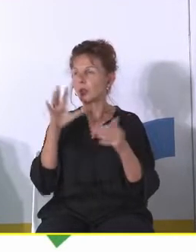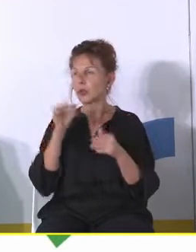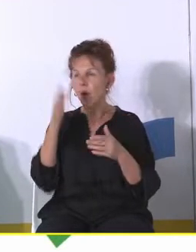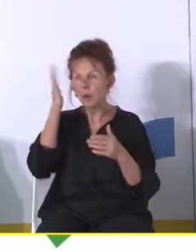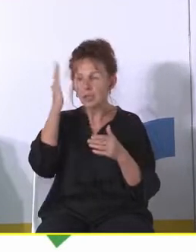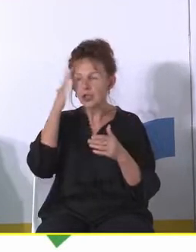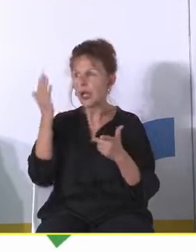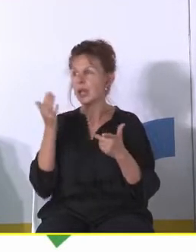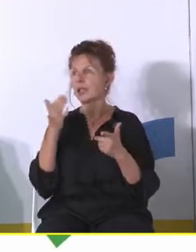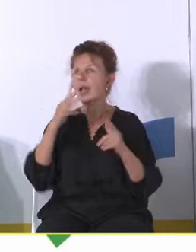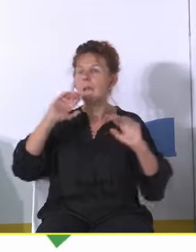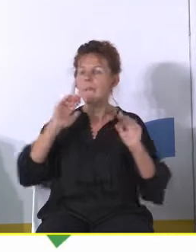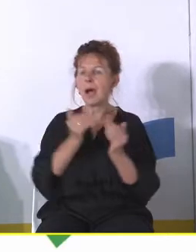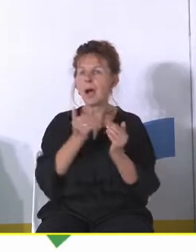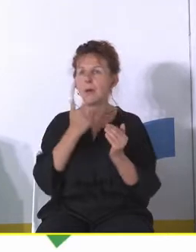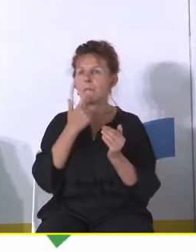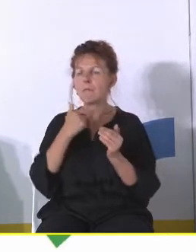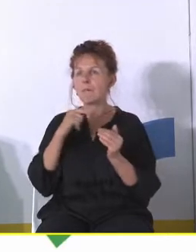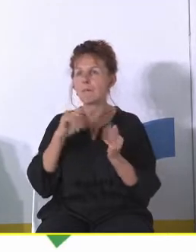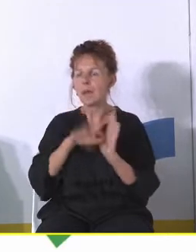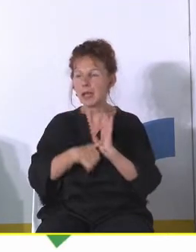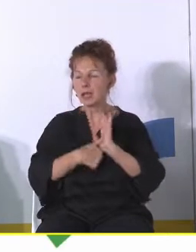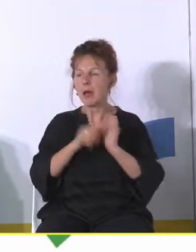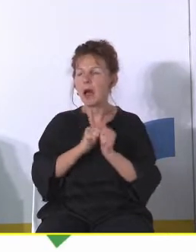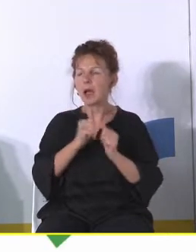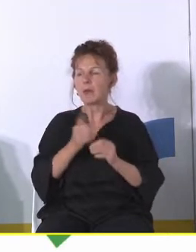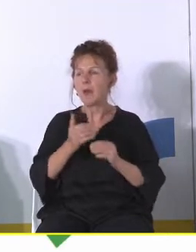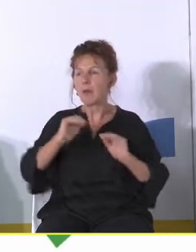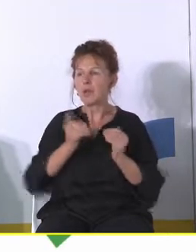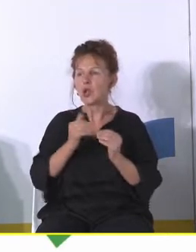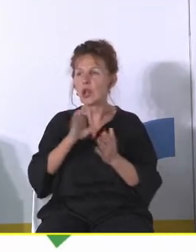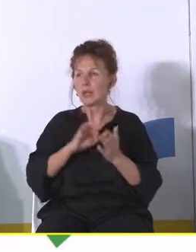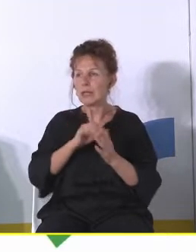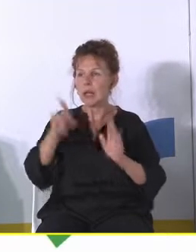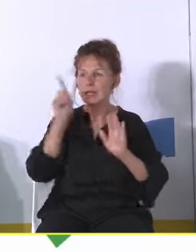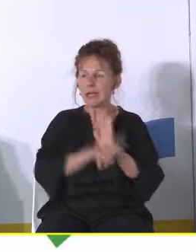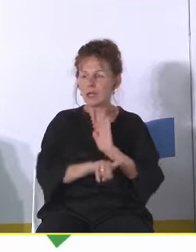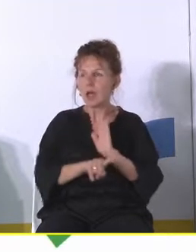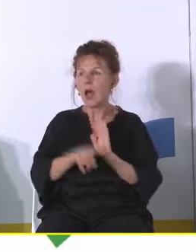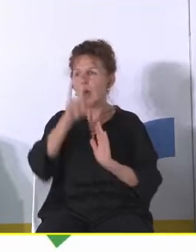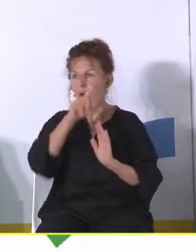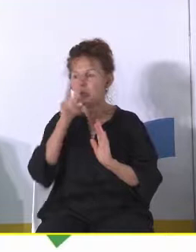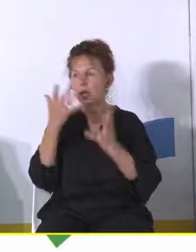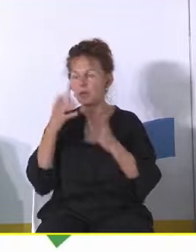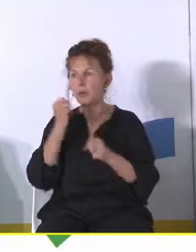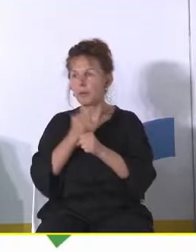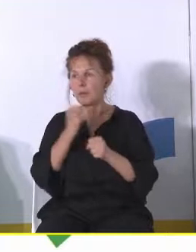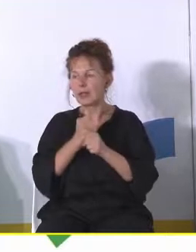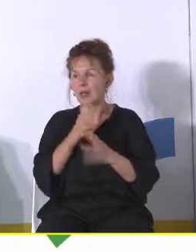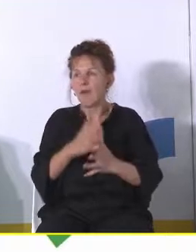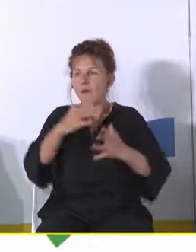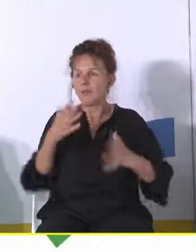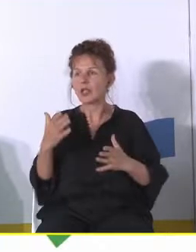plakatowice to są sprawy ekonomiczne bo mieszkanie w małym miasteczku czy w gminie poza wielkim miastem jest tańsze a ludzie chcą pracować w duży